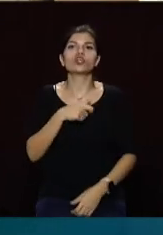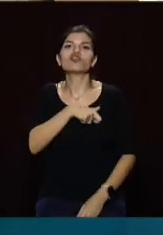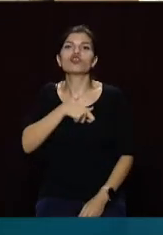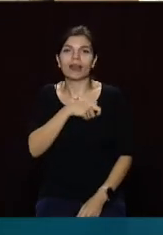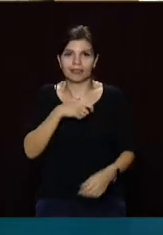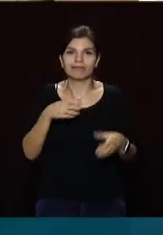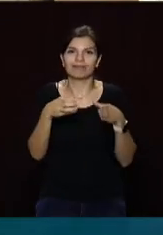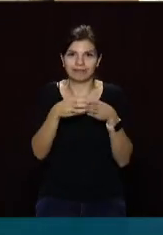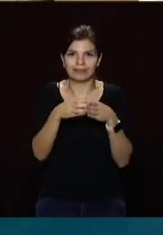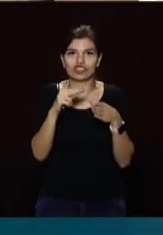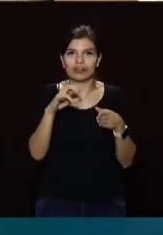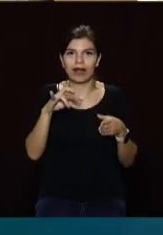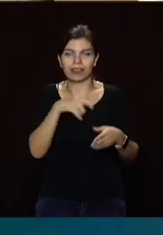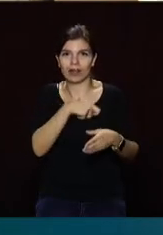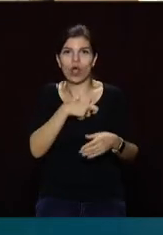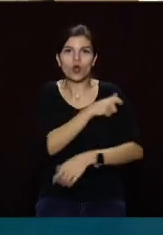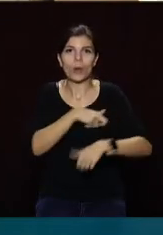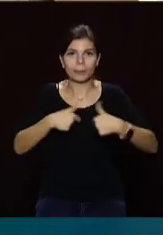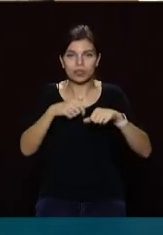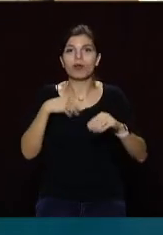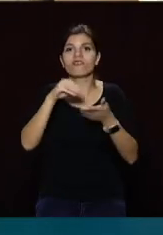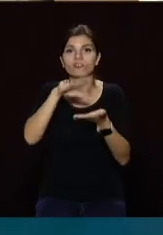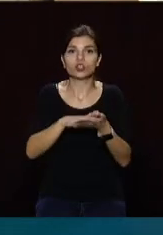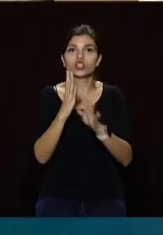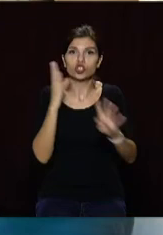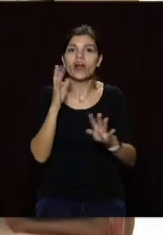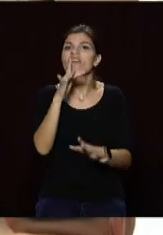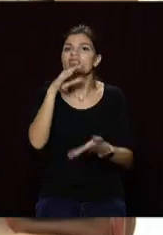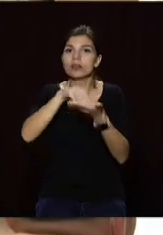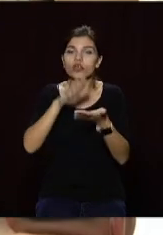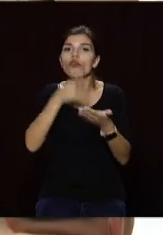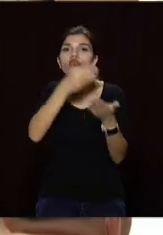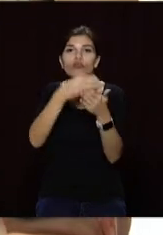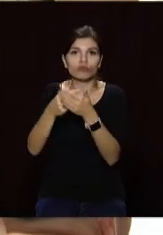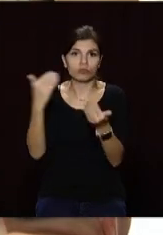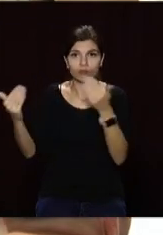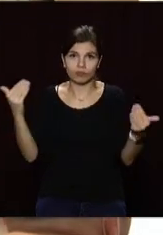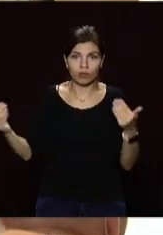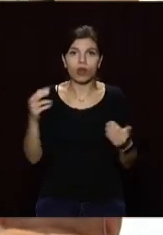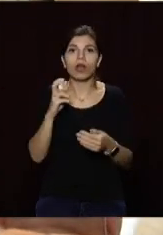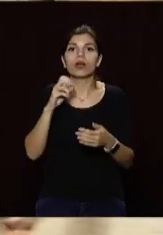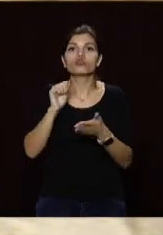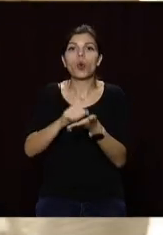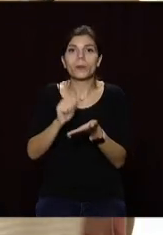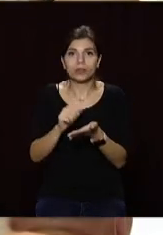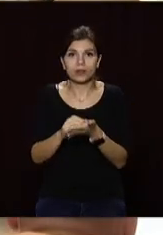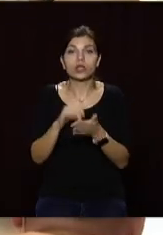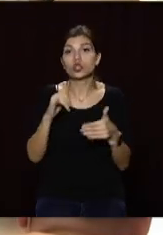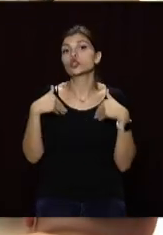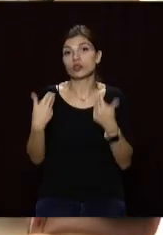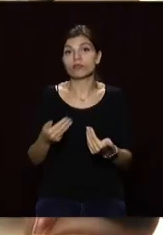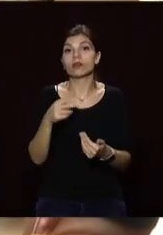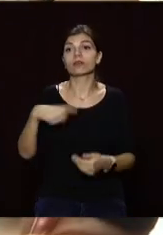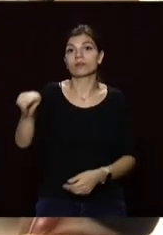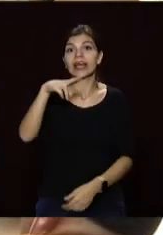комісій, ми встановили чергу, ми встановили час прийняття цієї виборчої документації і порекомендували